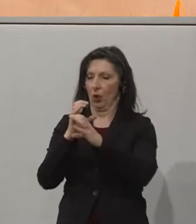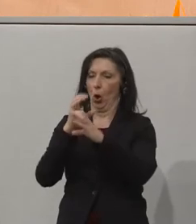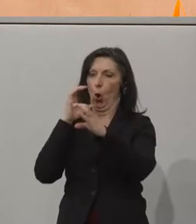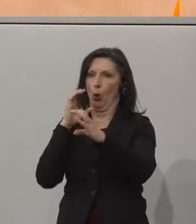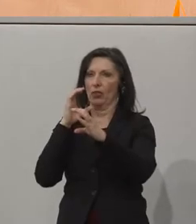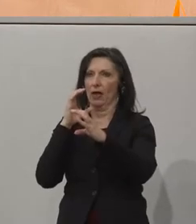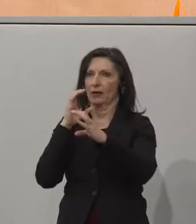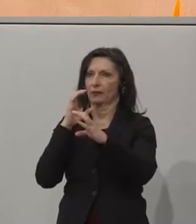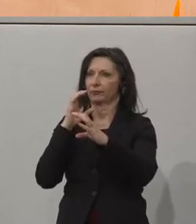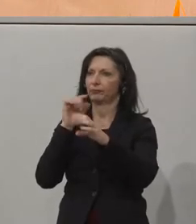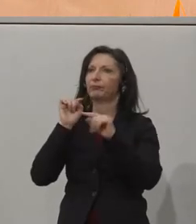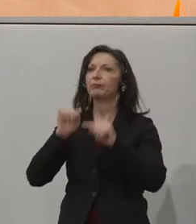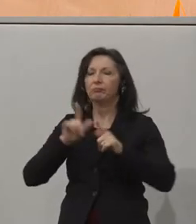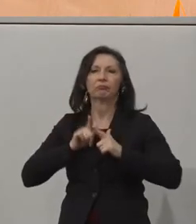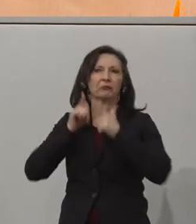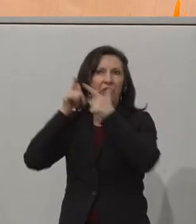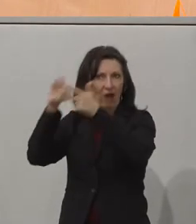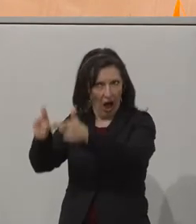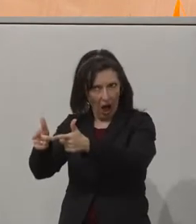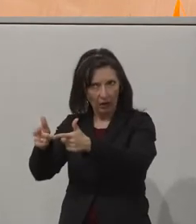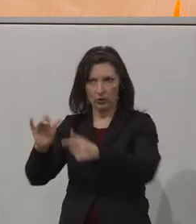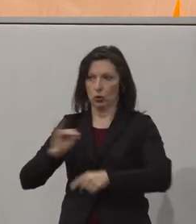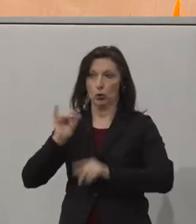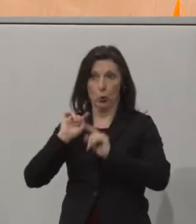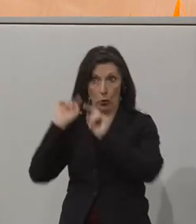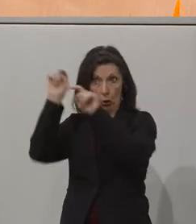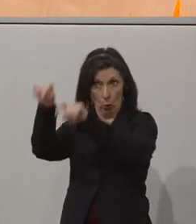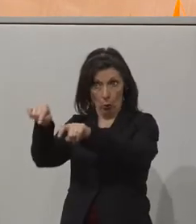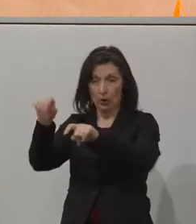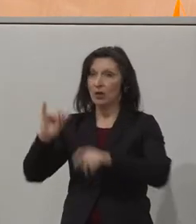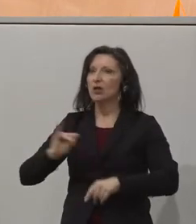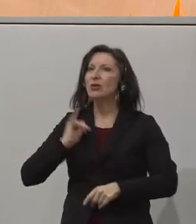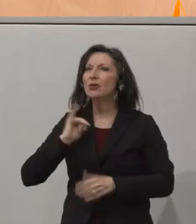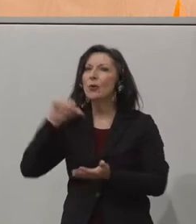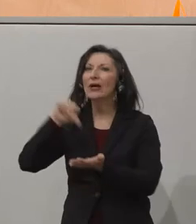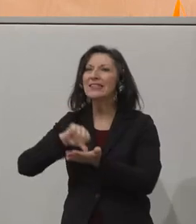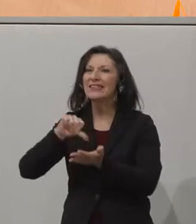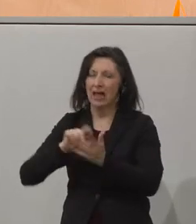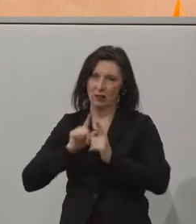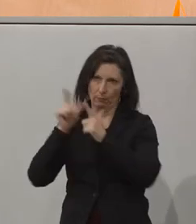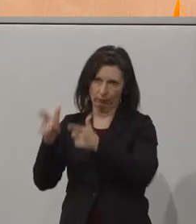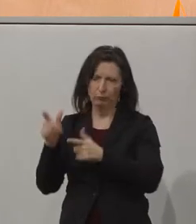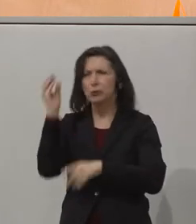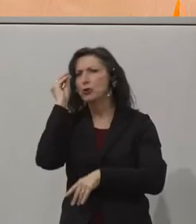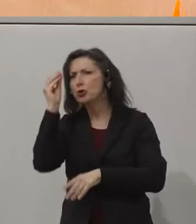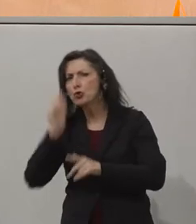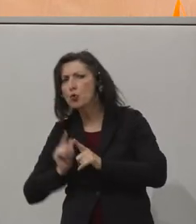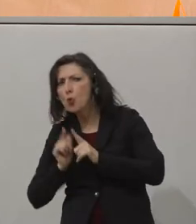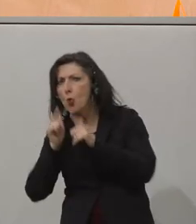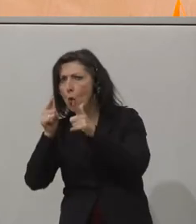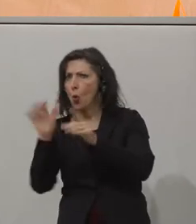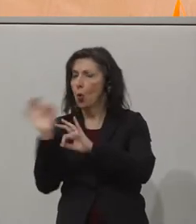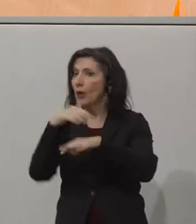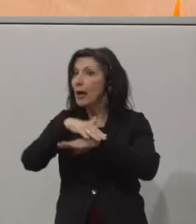eben, es ist ein aufsuchendes Angebot für diese Jugendlichen, wir werden zu Jugendzentren, zu Schulen, zu Gemeindezentren, also dort,